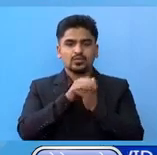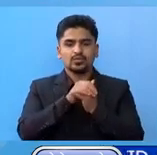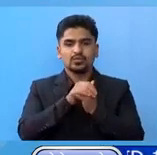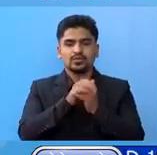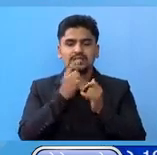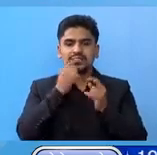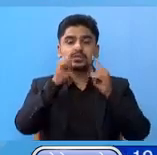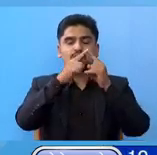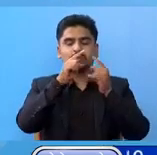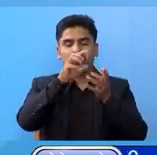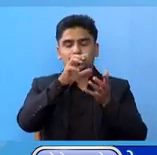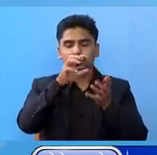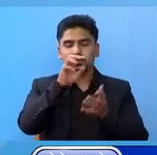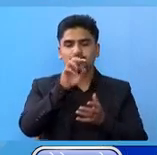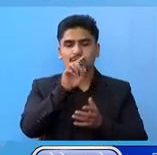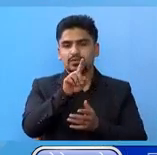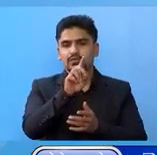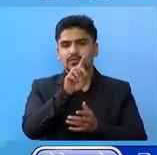जना।